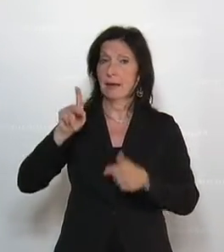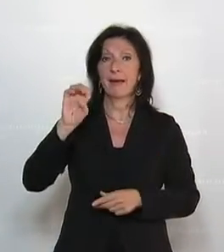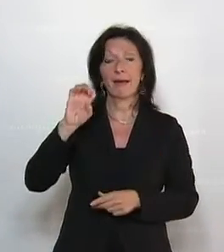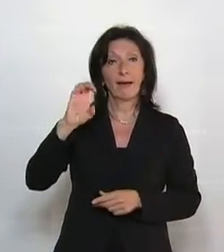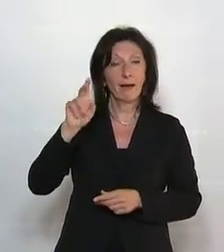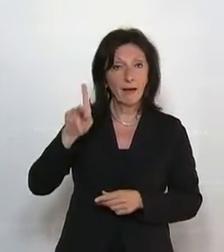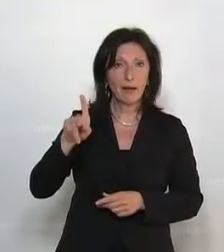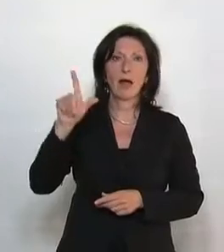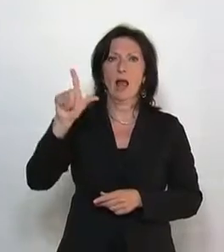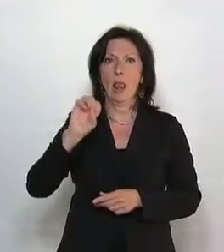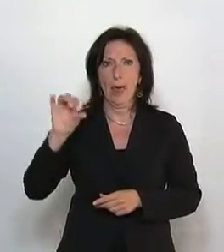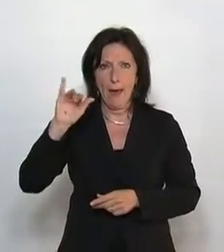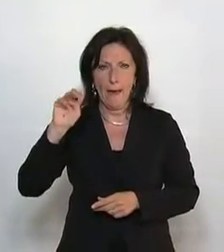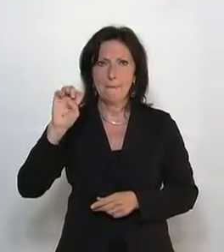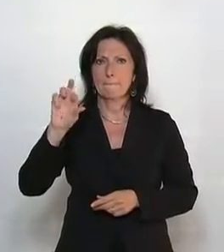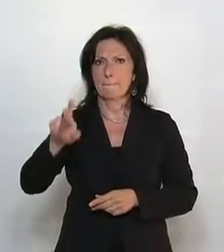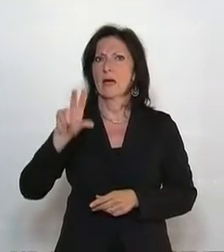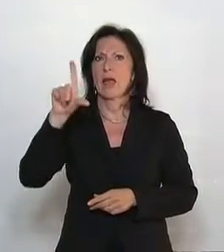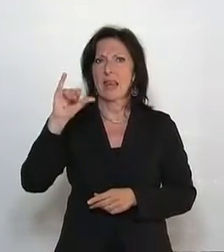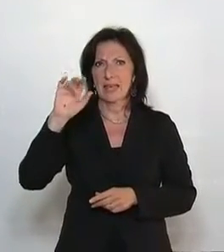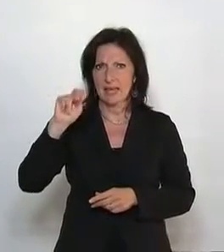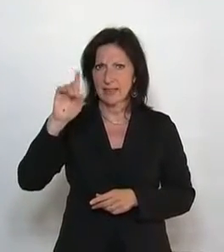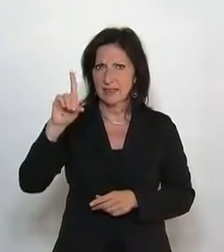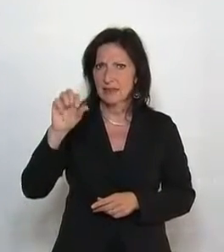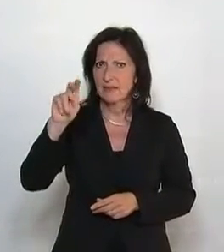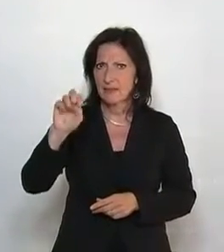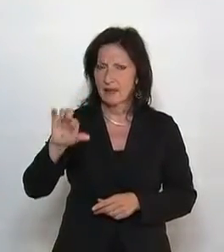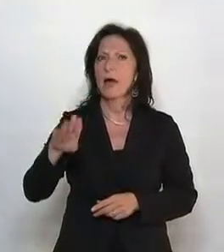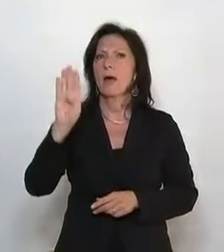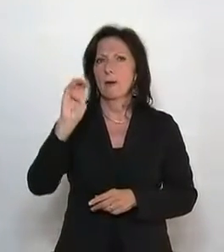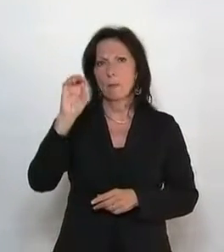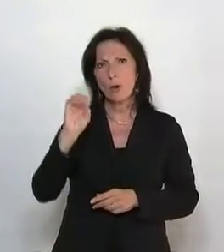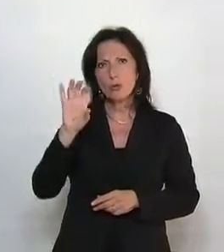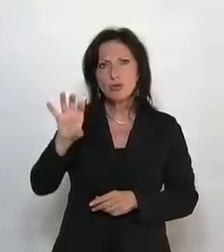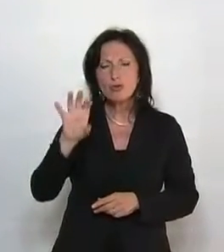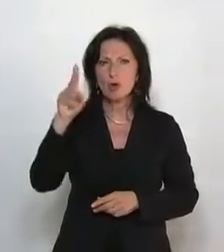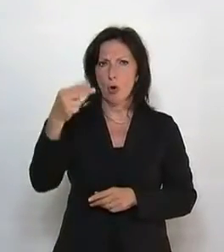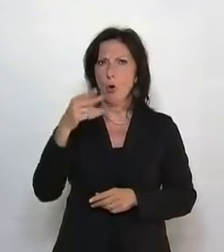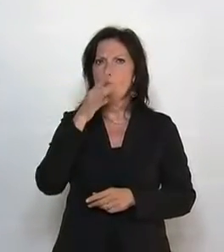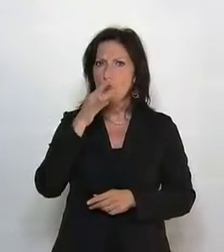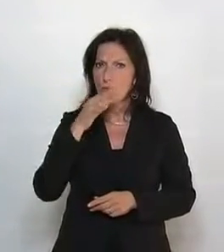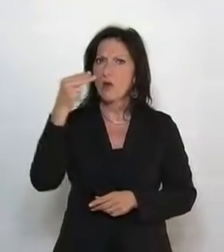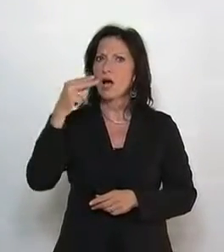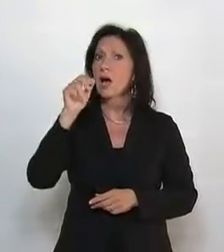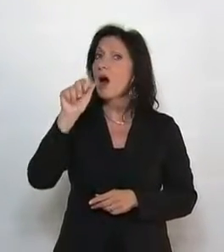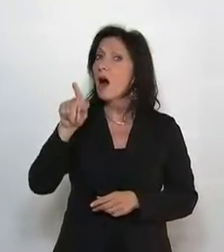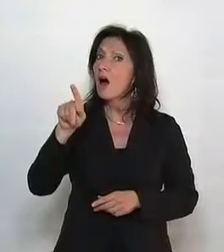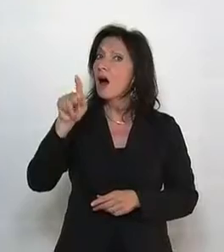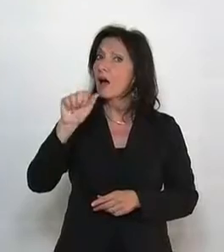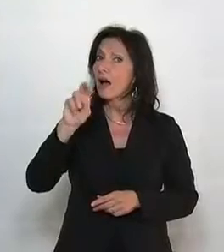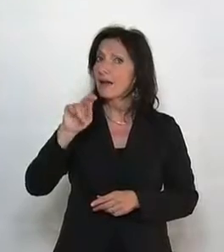Kolros, Leimer, Lindner, Oberrauner, Bösch, Hafenecker, Hofer, Kaniak, Kassecker,